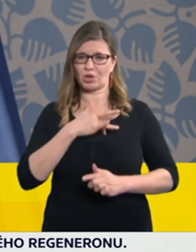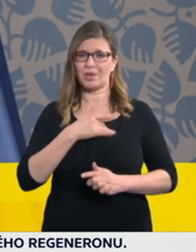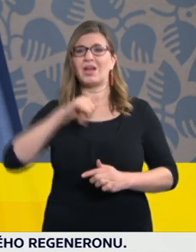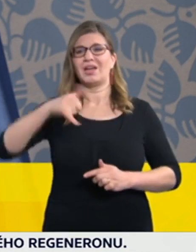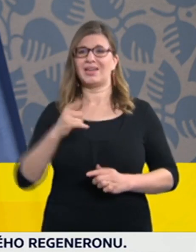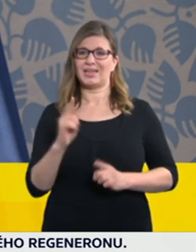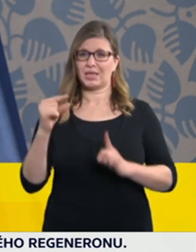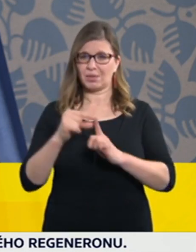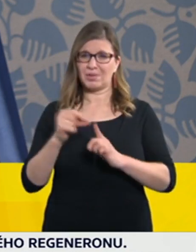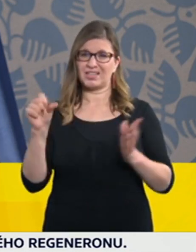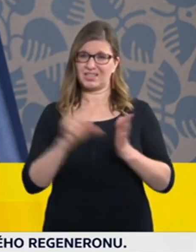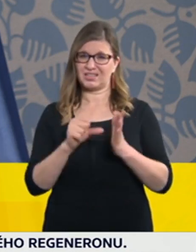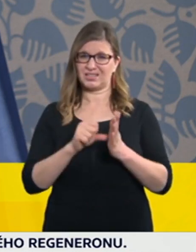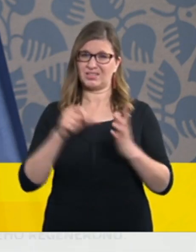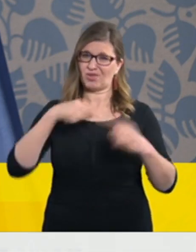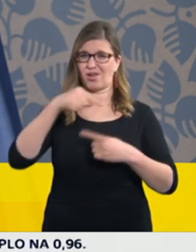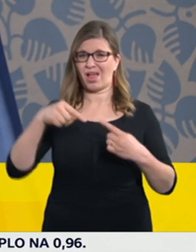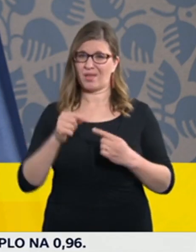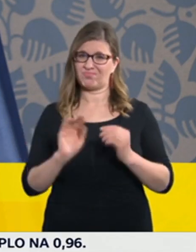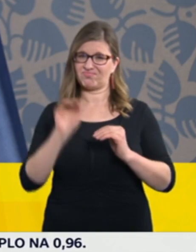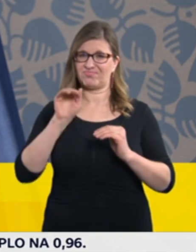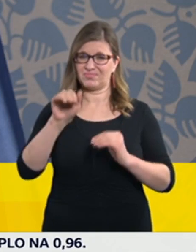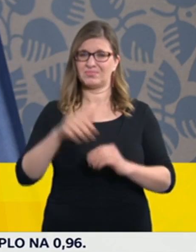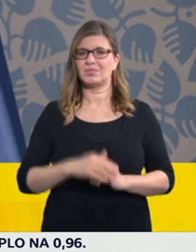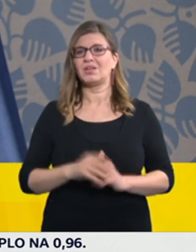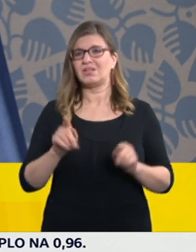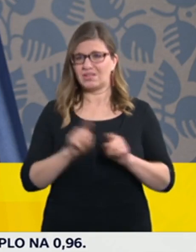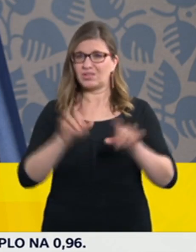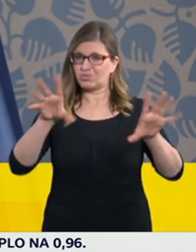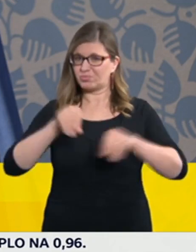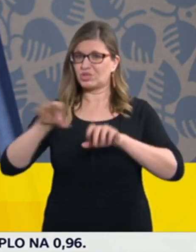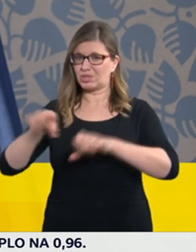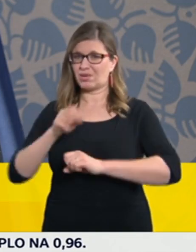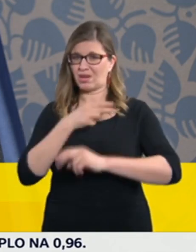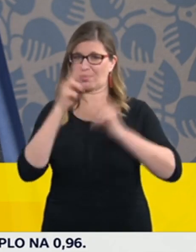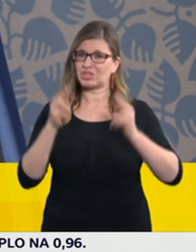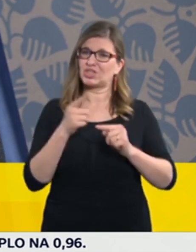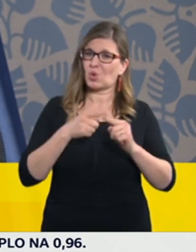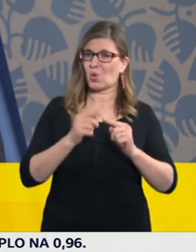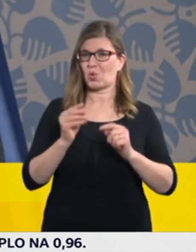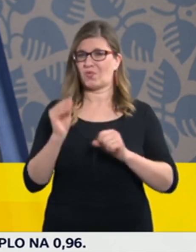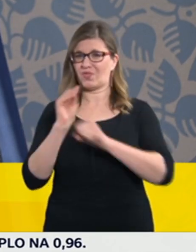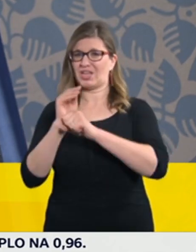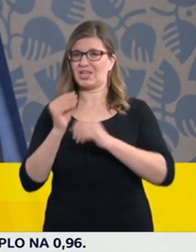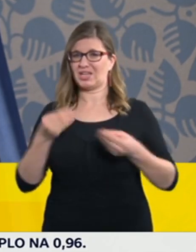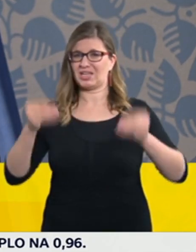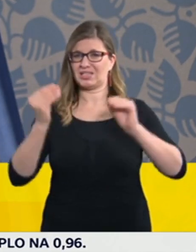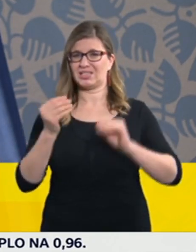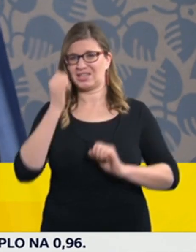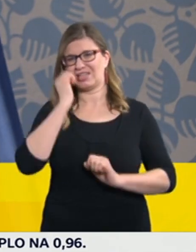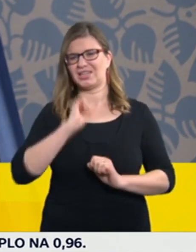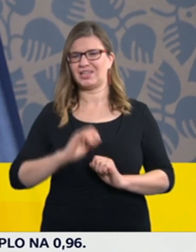došlo i k mírnému nárůstu nových příjmů do nemocnic, který je spíš, dejme tomu, jakousi undulací, ale